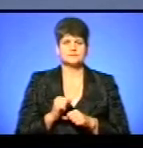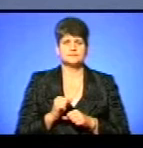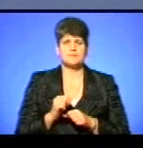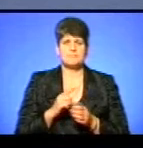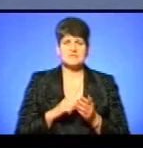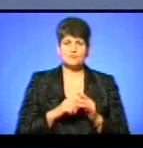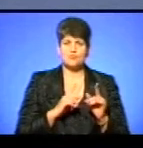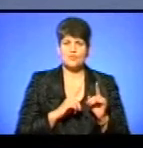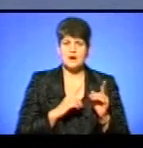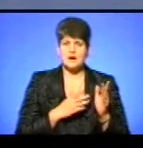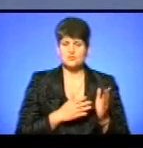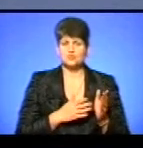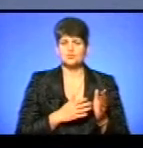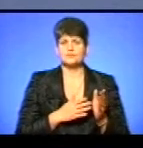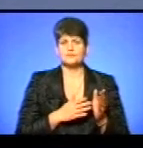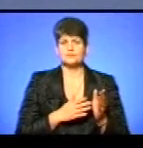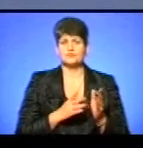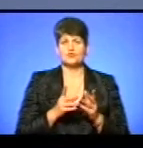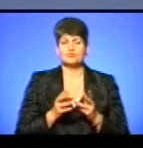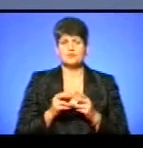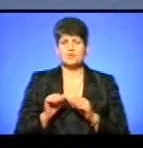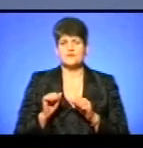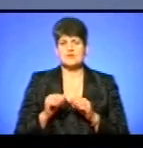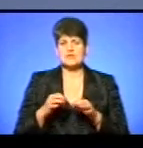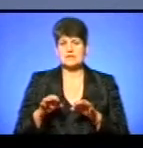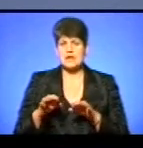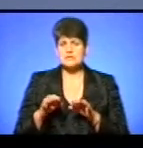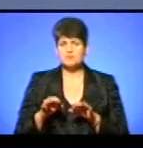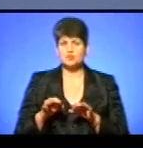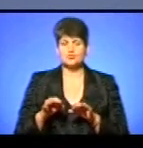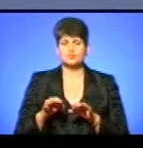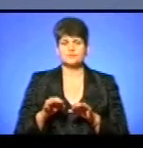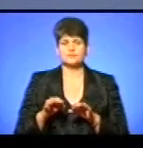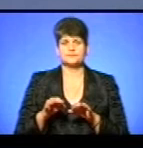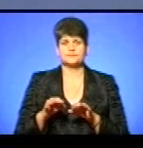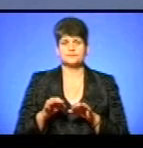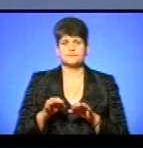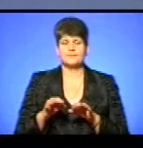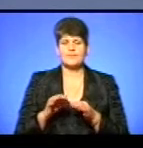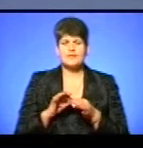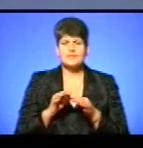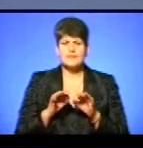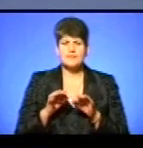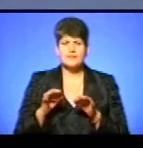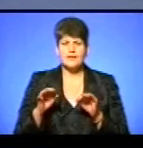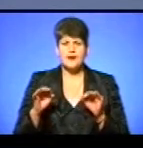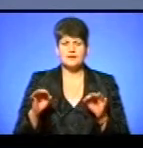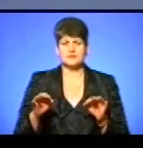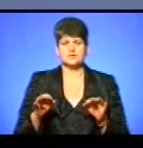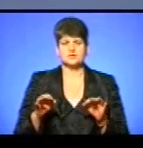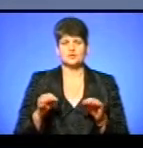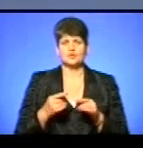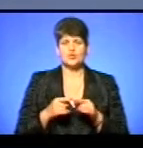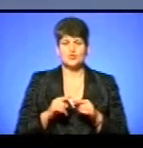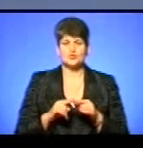міську раду, і в тому числі управління транспорту, власне, детальніше, предметніше до